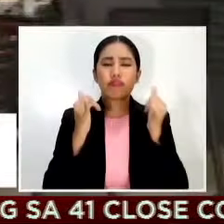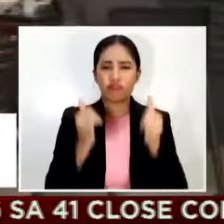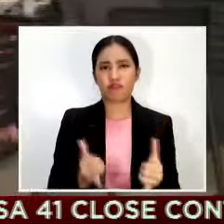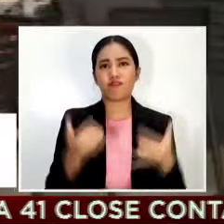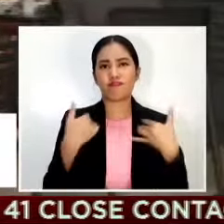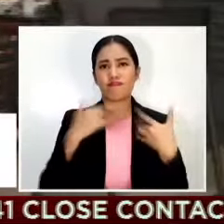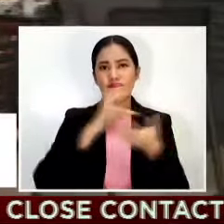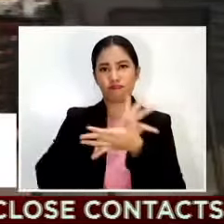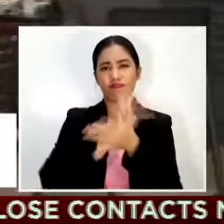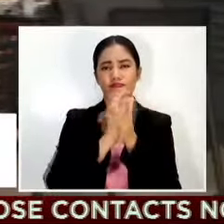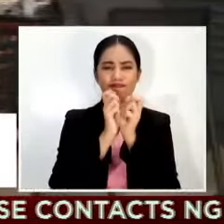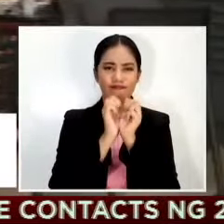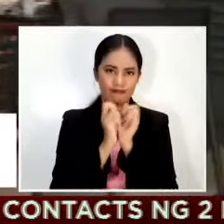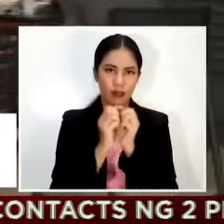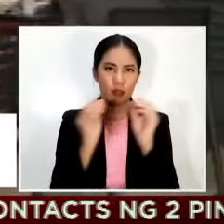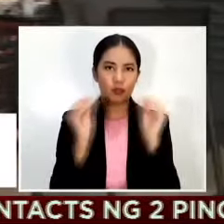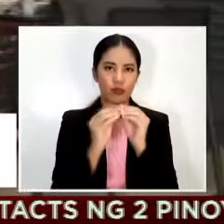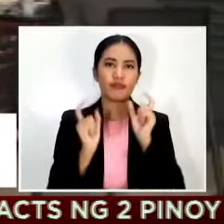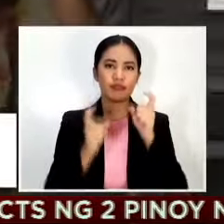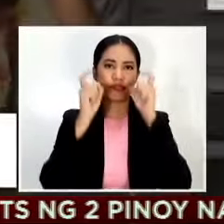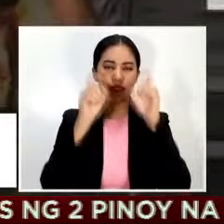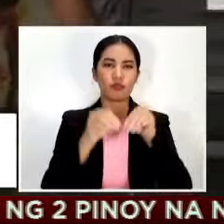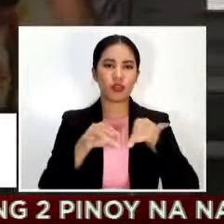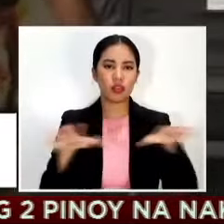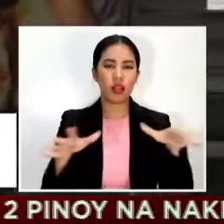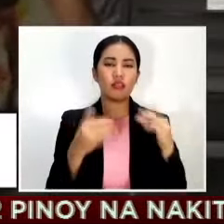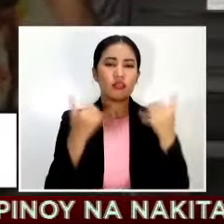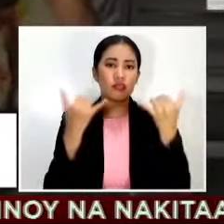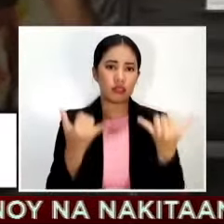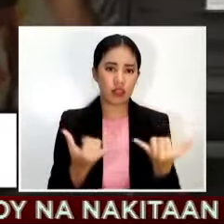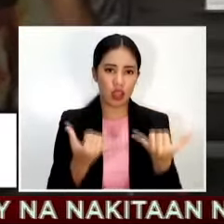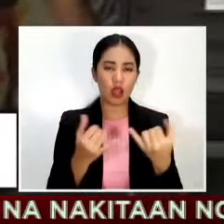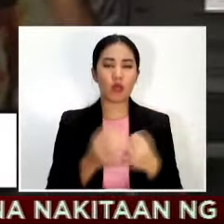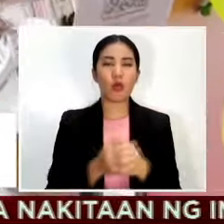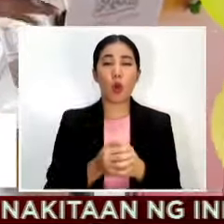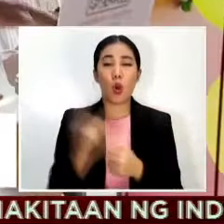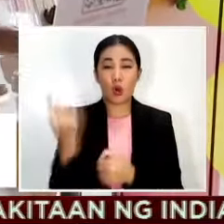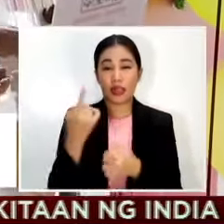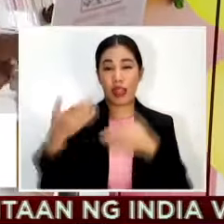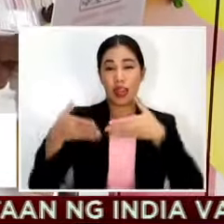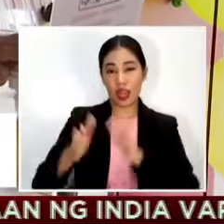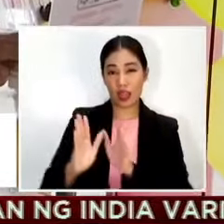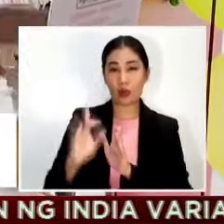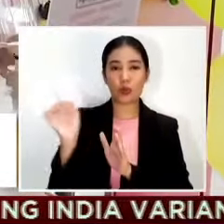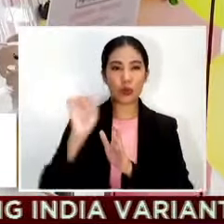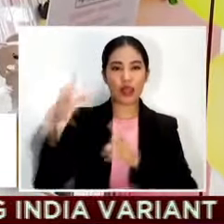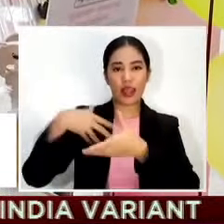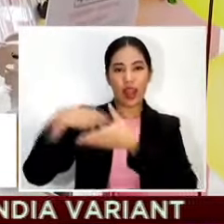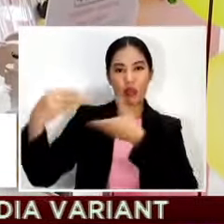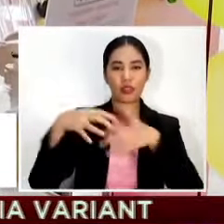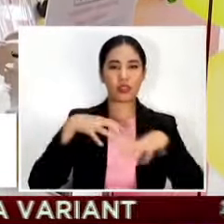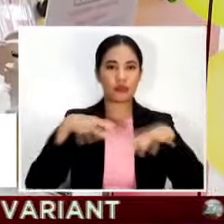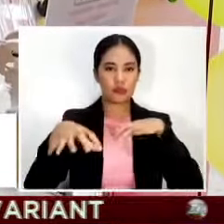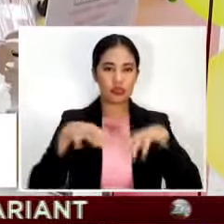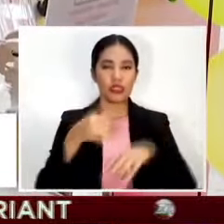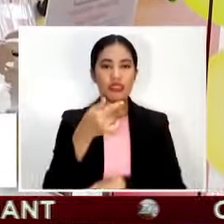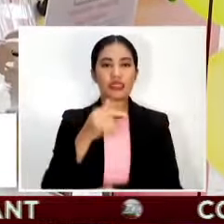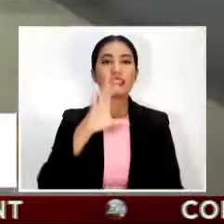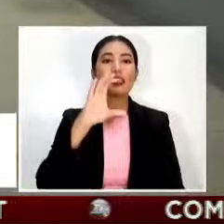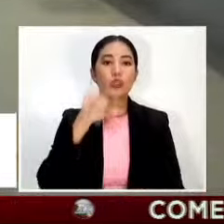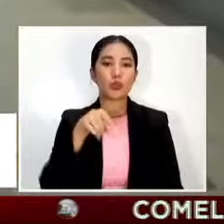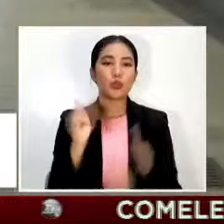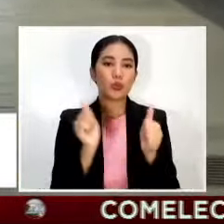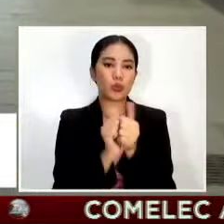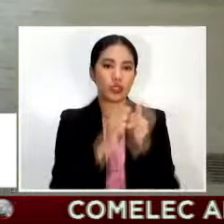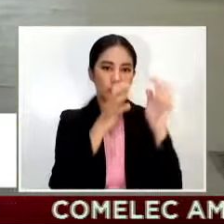kaya karamihan sa pinayagang magluwag ngayon ay outdoor activities sa ilalim ng GCQ with heightened restrictions